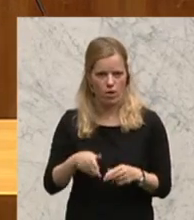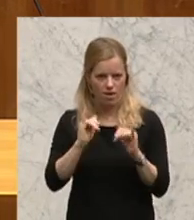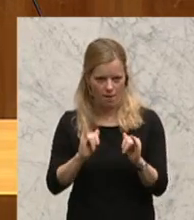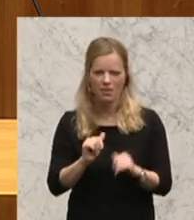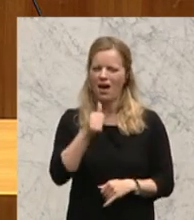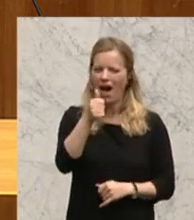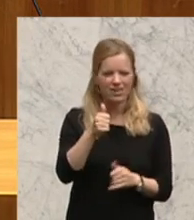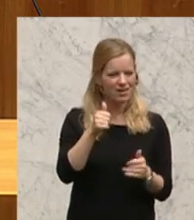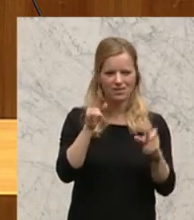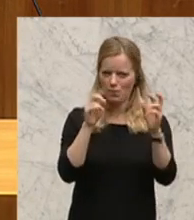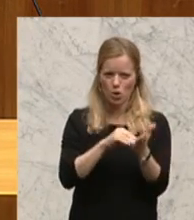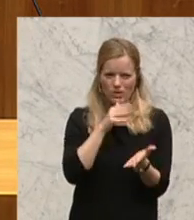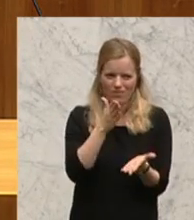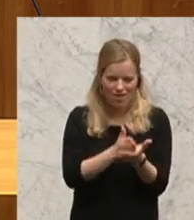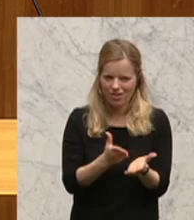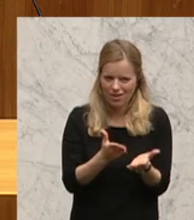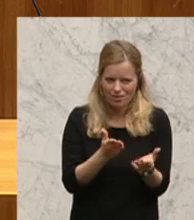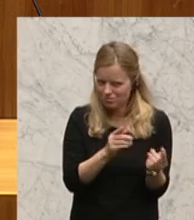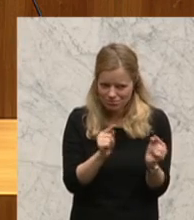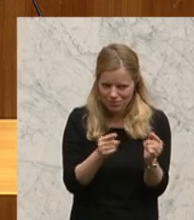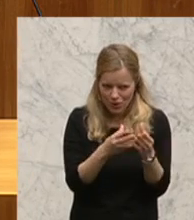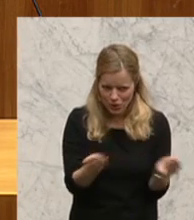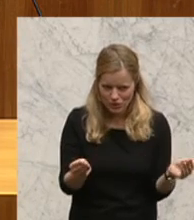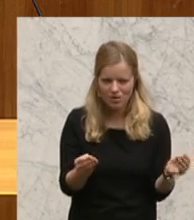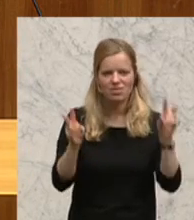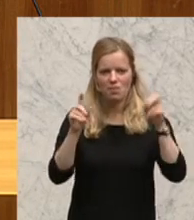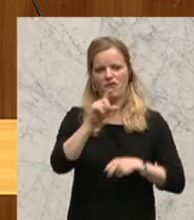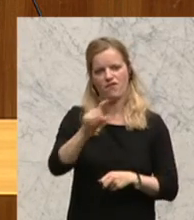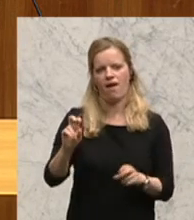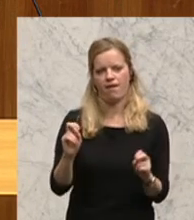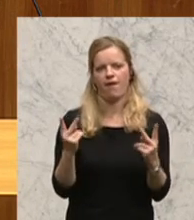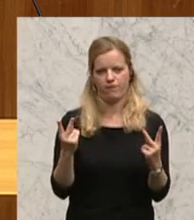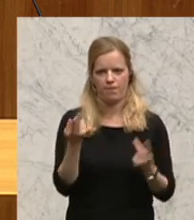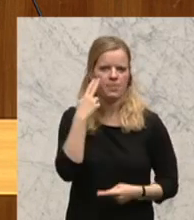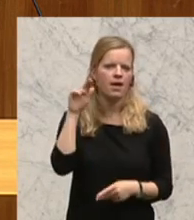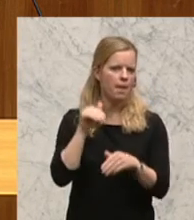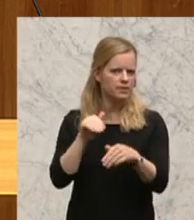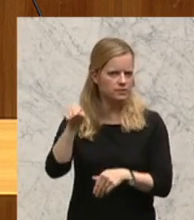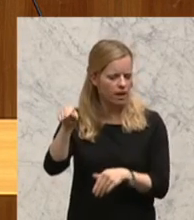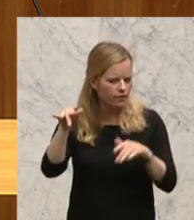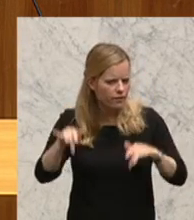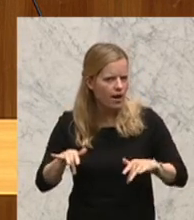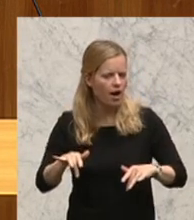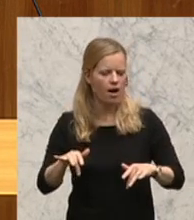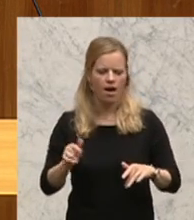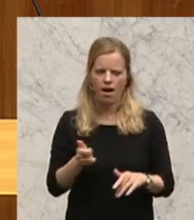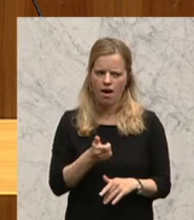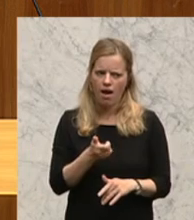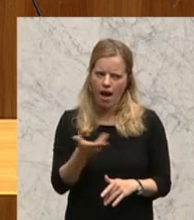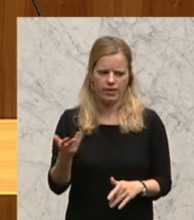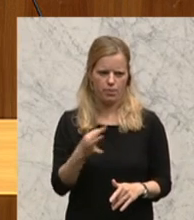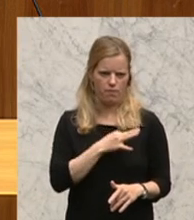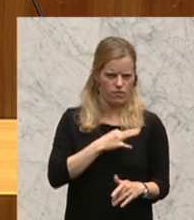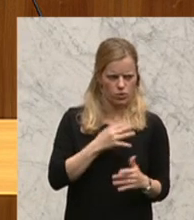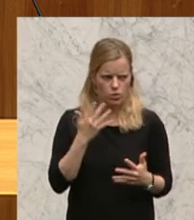Fachkräfte. Da gibt es natürlich die großen Befürchtungen entlang der demografischen Entwicklung einerseits, aber